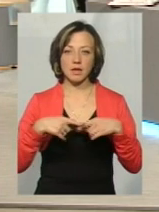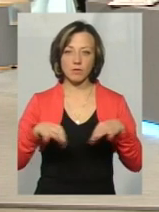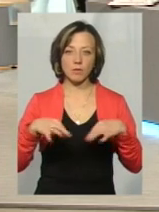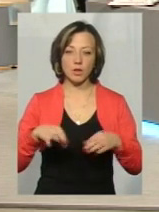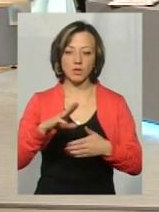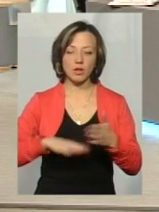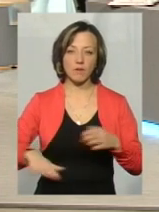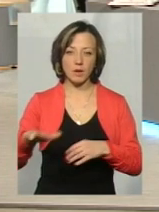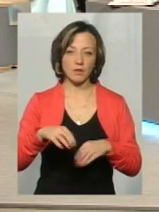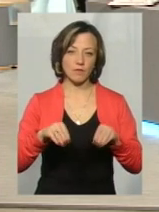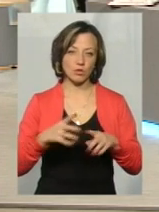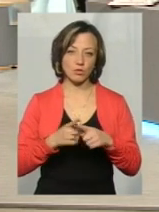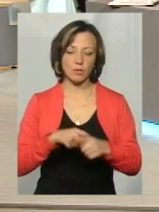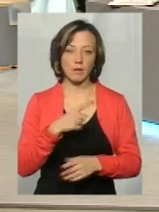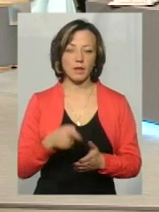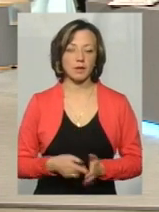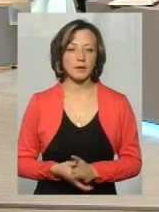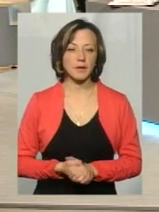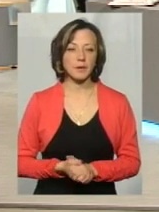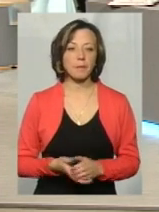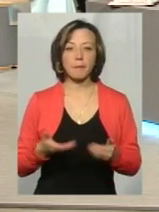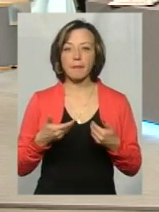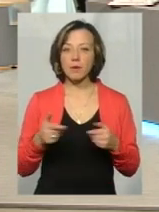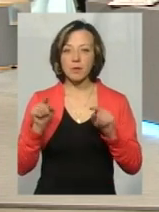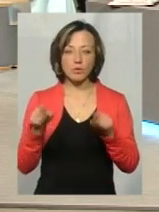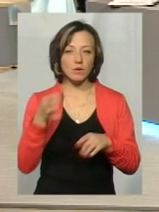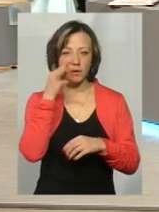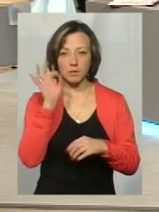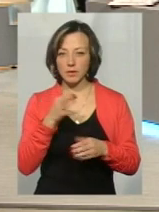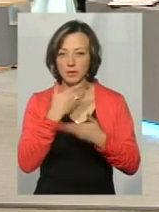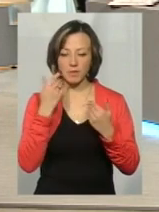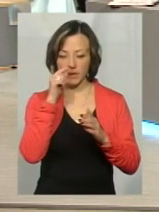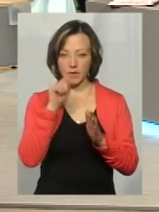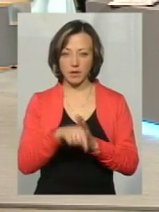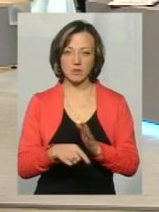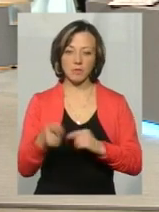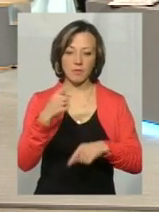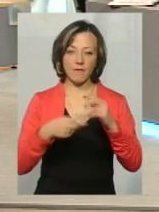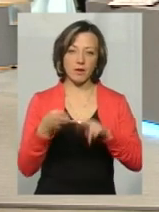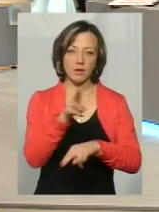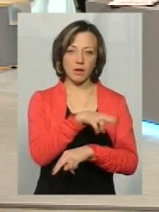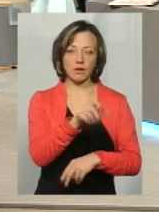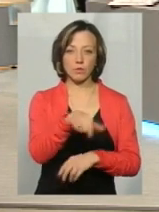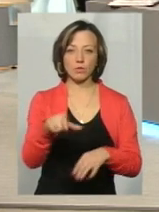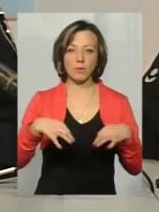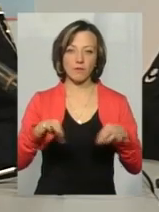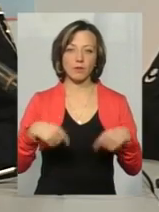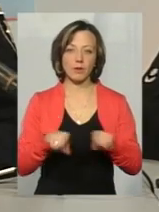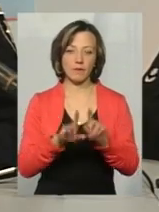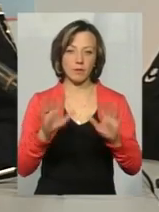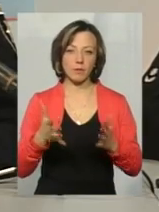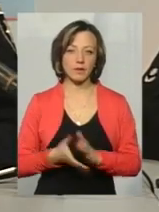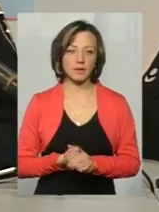арешт-майданчику і вирішення цього питання. Тобто ми тут не маємо компетенції для того, щоб повертати людям автомобілі в таких випадках.